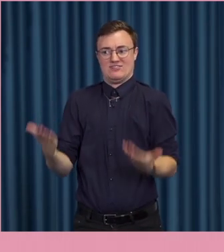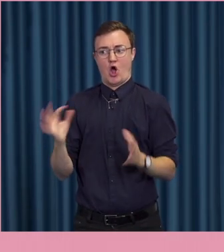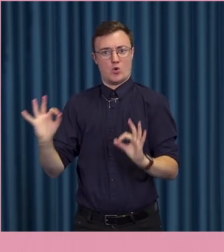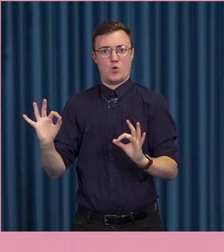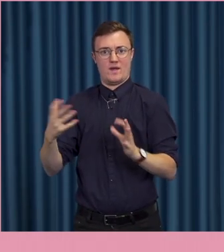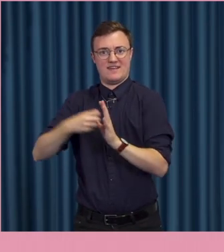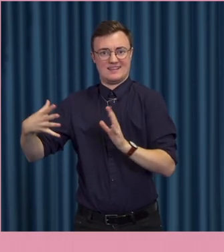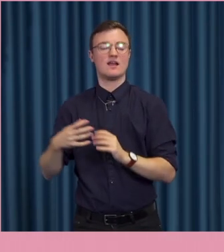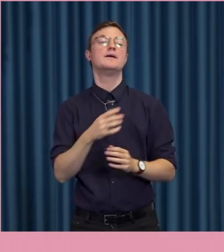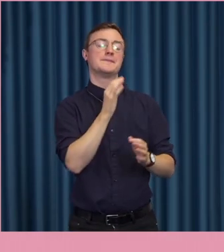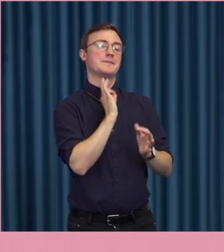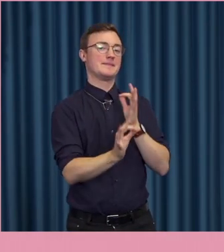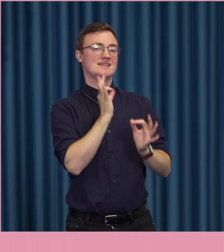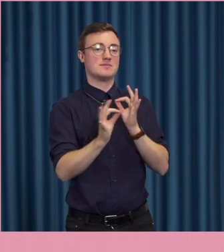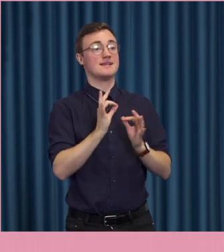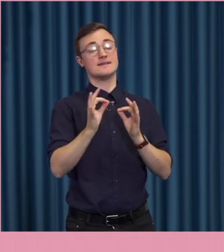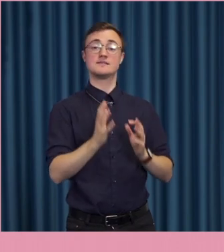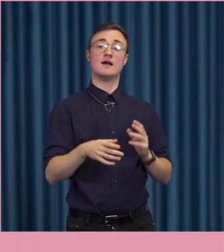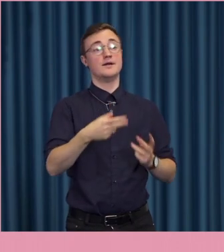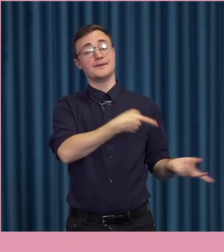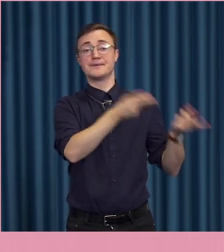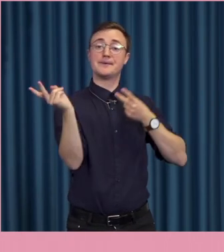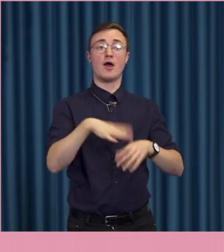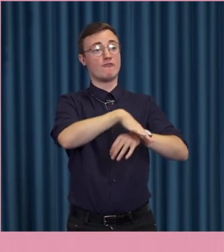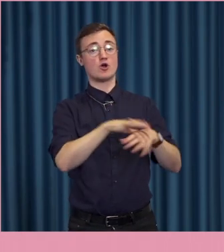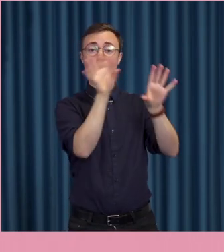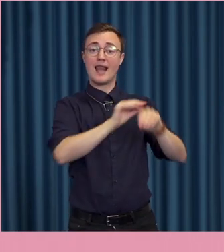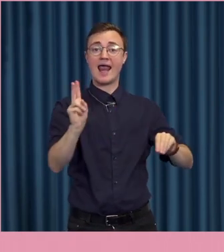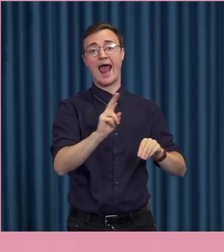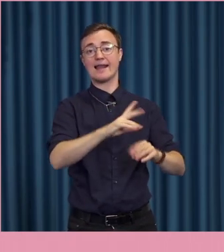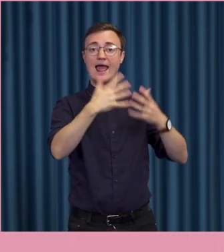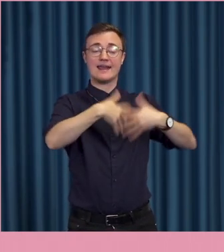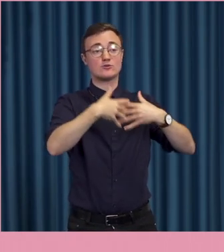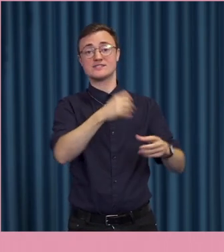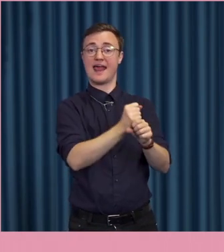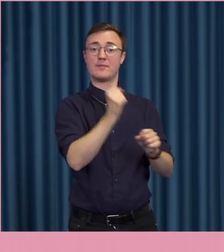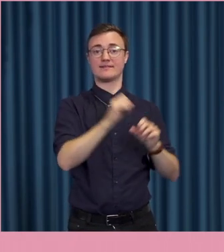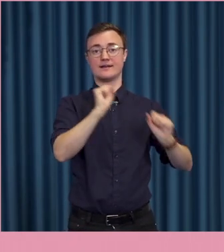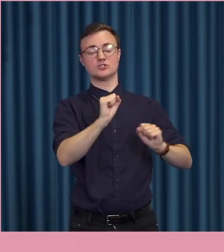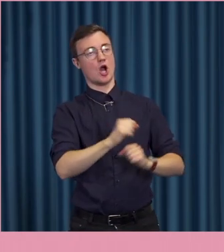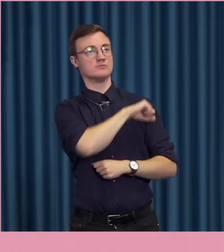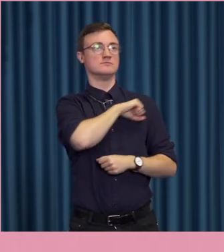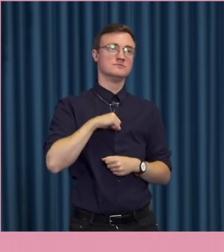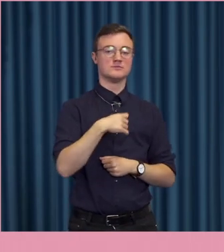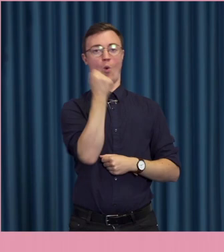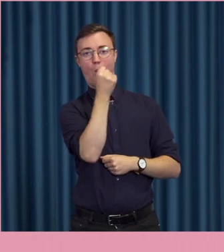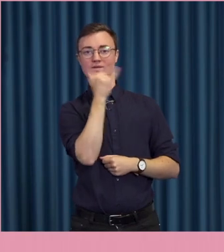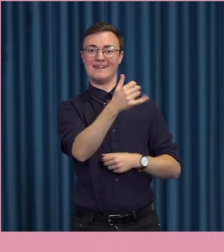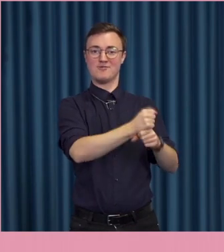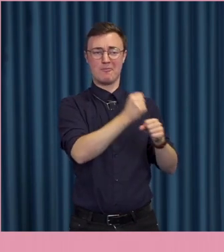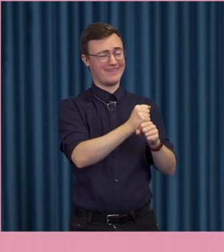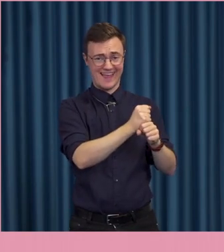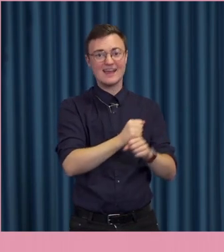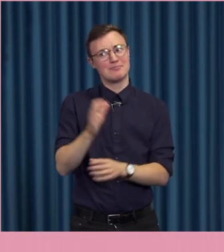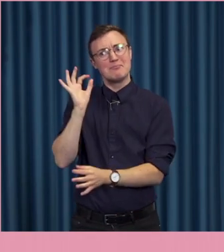Nej, precis. Vi tycker ju inte att den genomsnittliga förskoleläraren eller industriarbetaren måste stå ut med olaga hot på jobbet. Nej, verkligen inte.